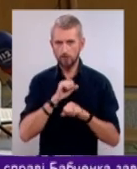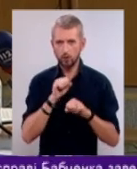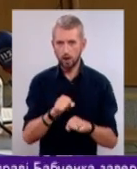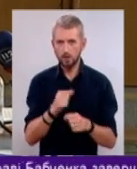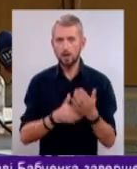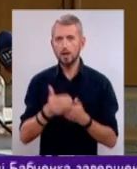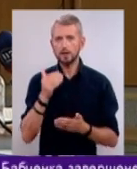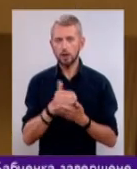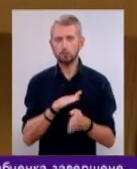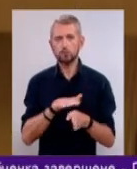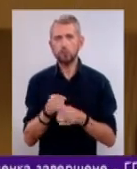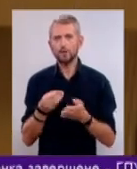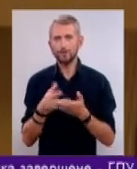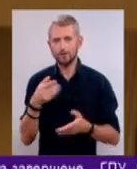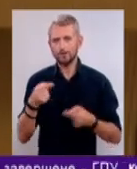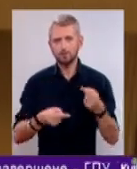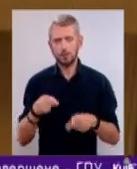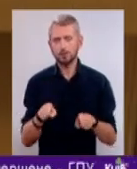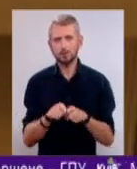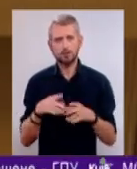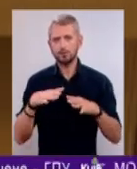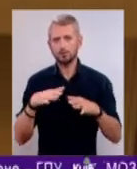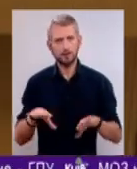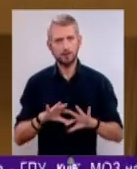зрештою повноцінні дебати так і не відбулися.